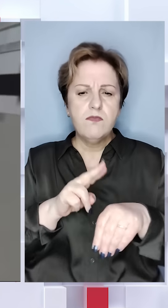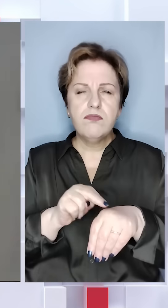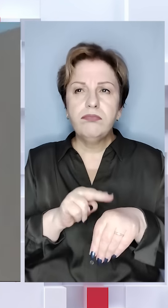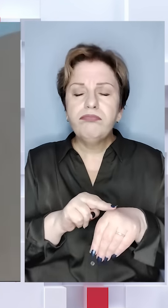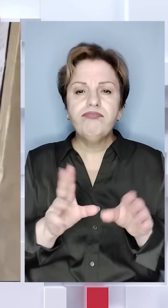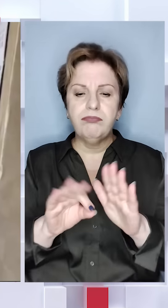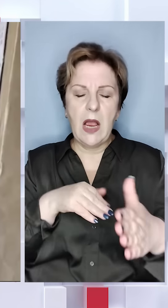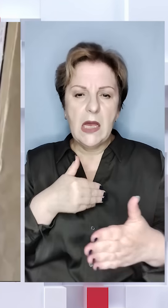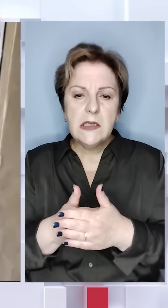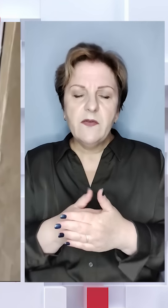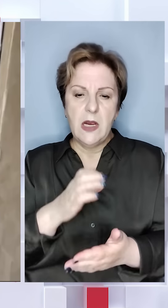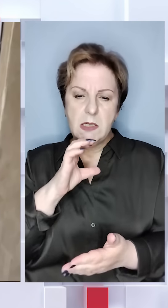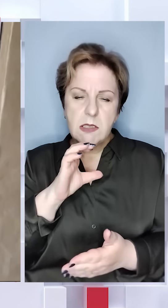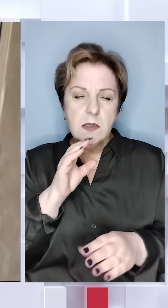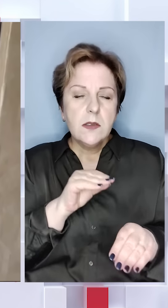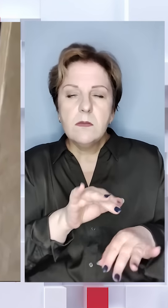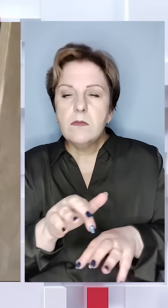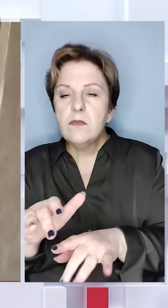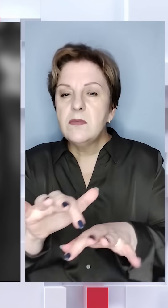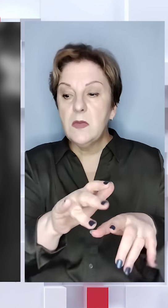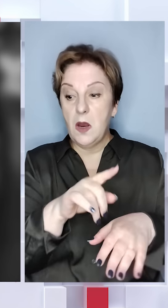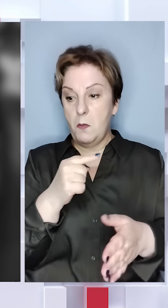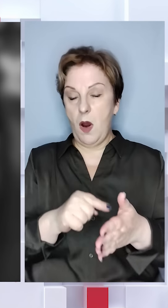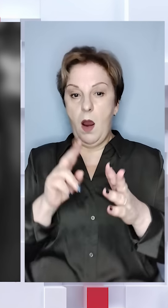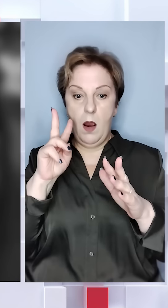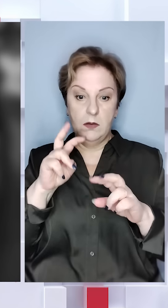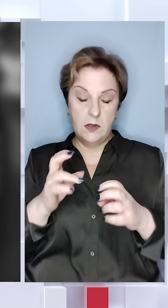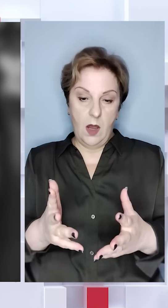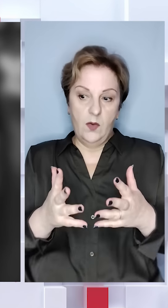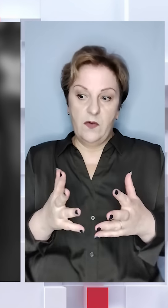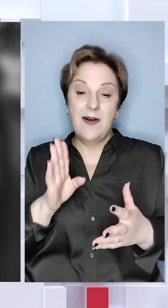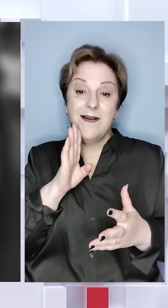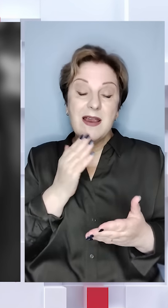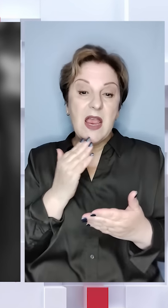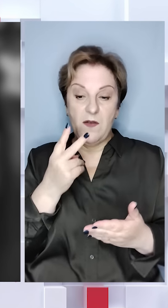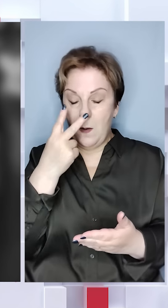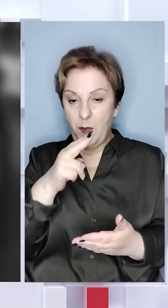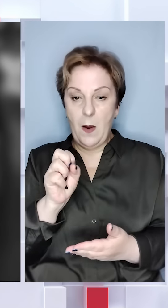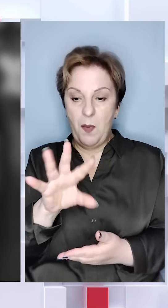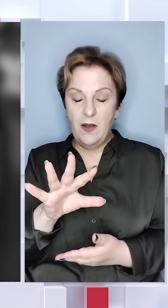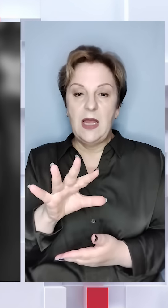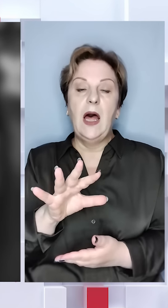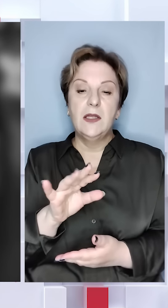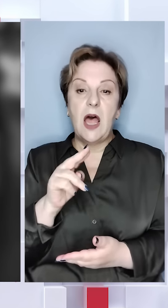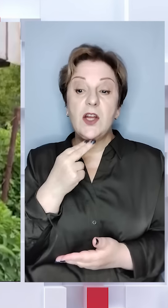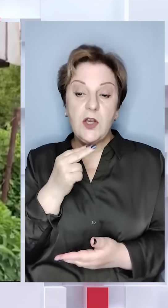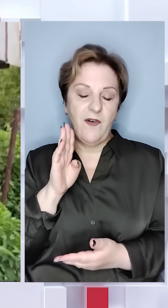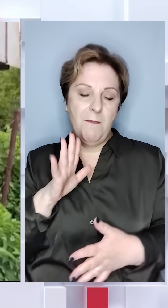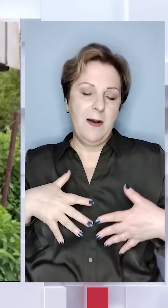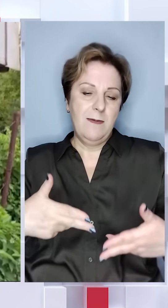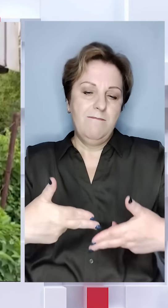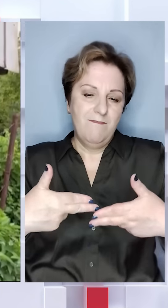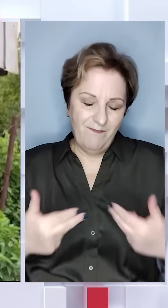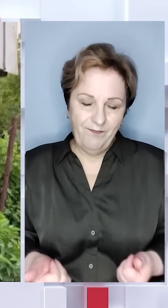правоохоронці з волонтерами та кінологами прочісували місто. Врешті з'ясували. Дарину в останній бачили 15 червня. Відтак мати